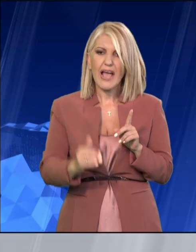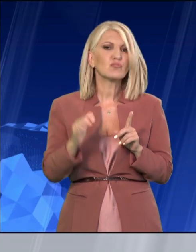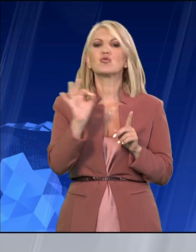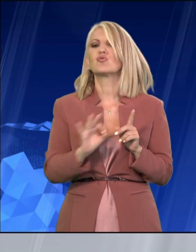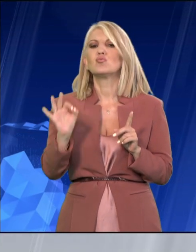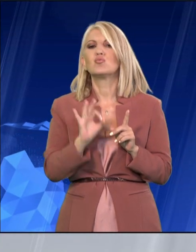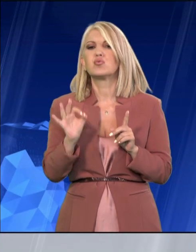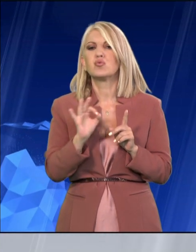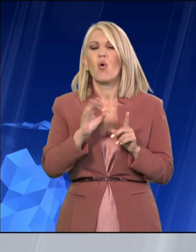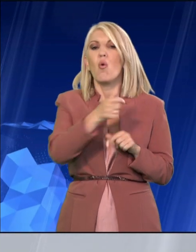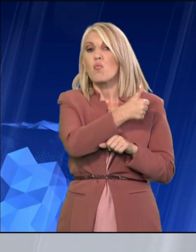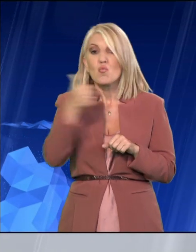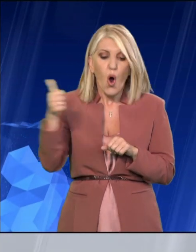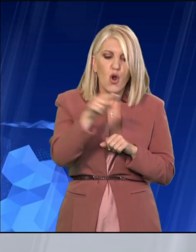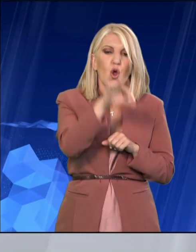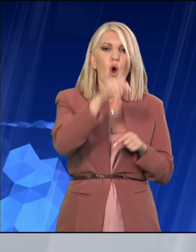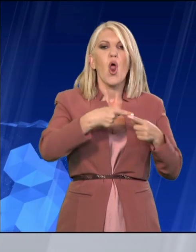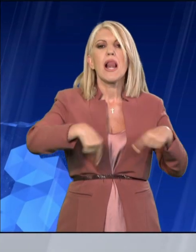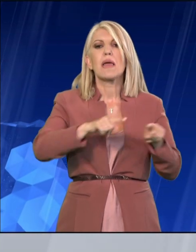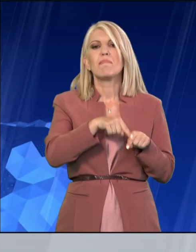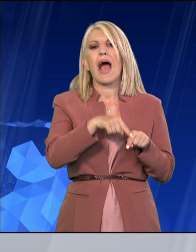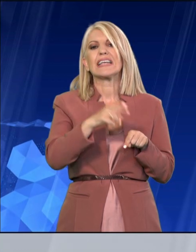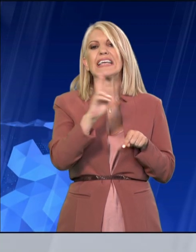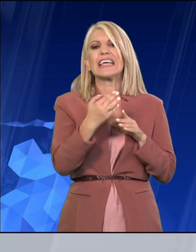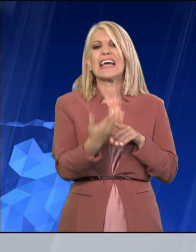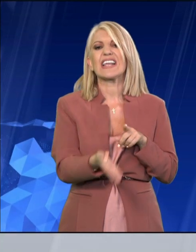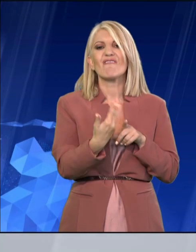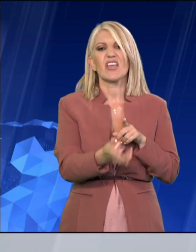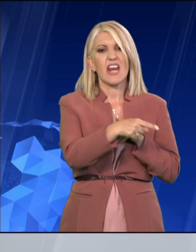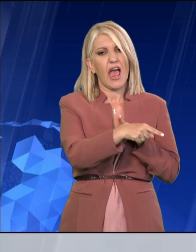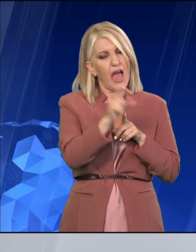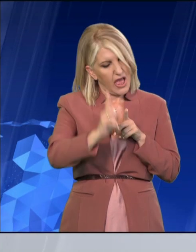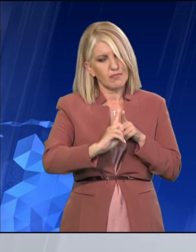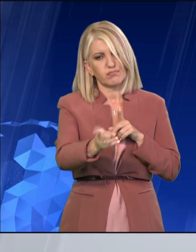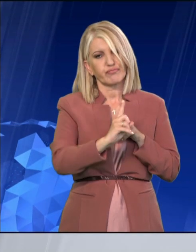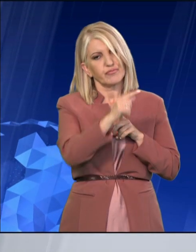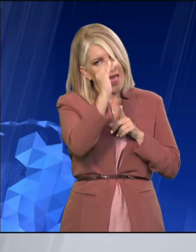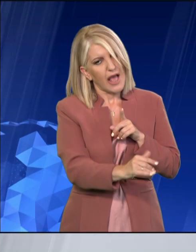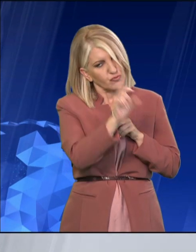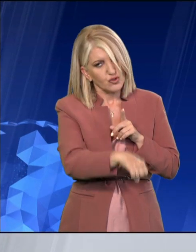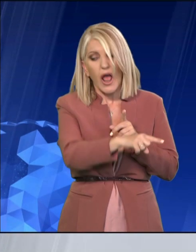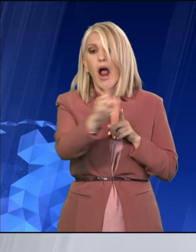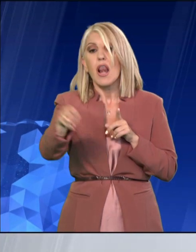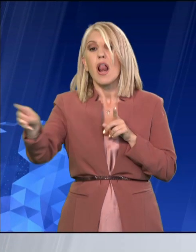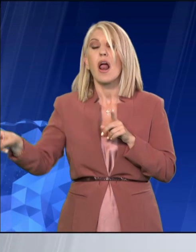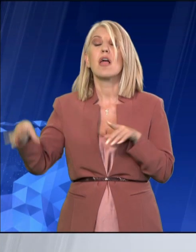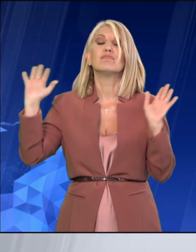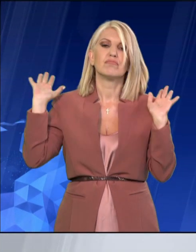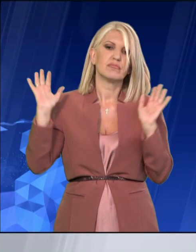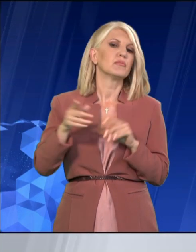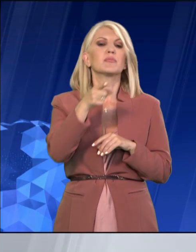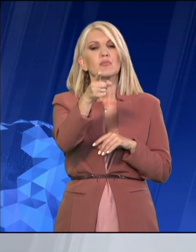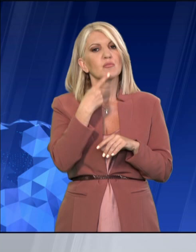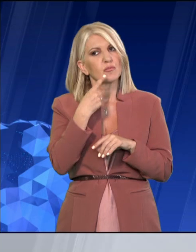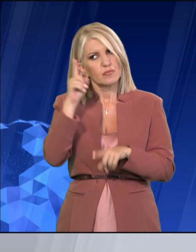σχολιάστηκε και από τον Υπουργό Ναυτιλίας. Οι μεγαλύτερες εταιρείες του κλάδου κάνανε σημαντικές προσφορές και